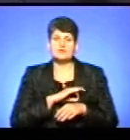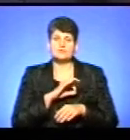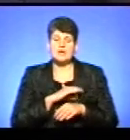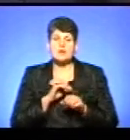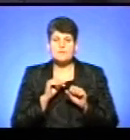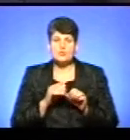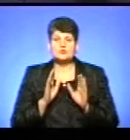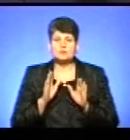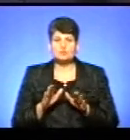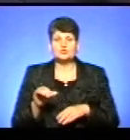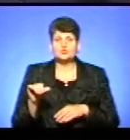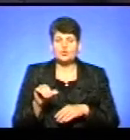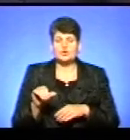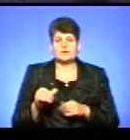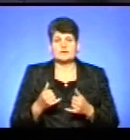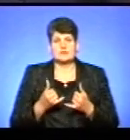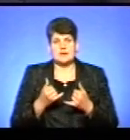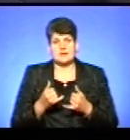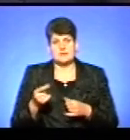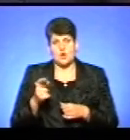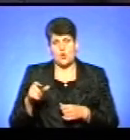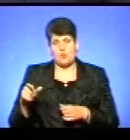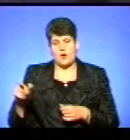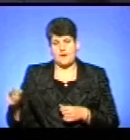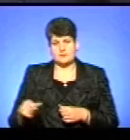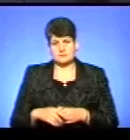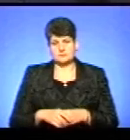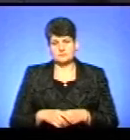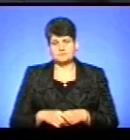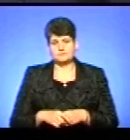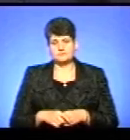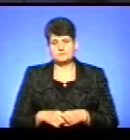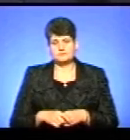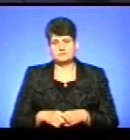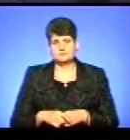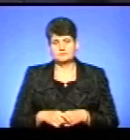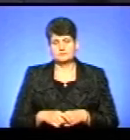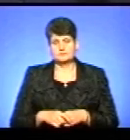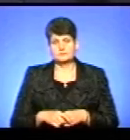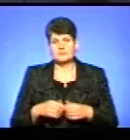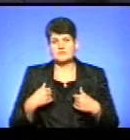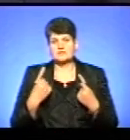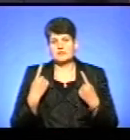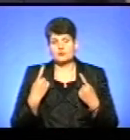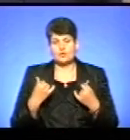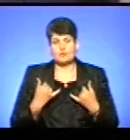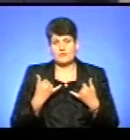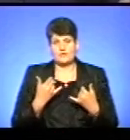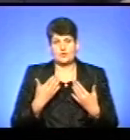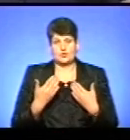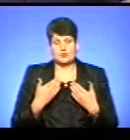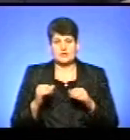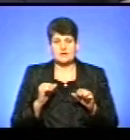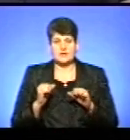може бути шкода для тернополян. Що з цього приводу скажете? Ми з великою повагою відносимося до